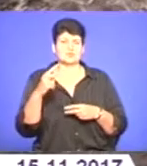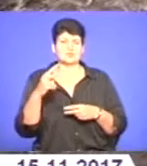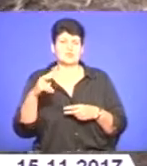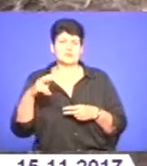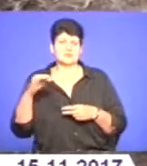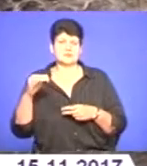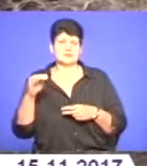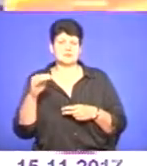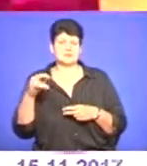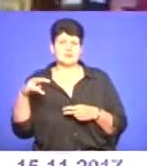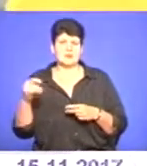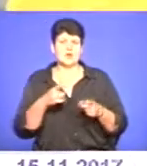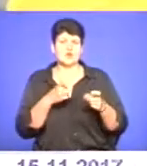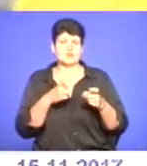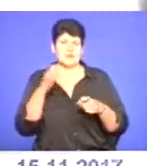німецькі окупанти.